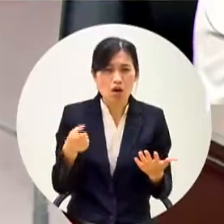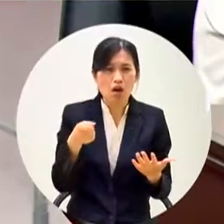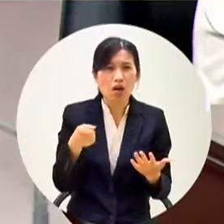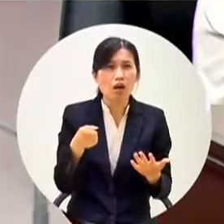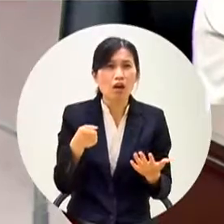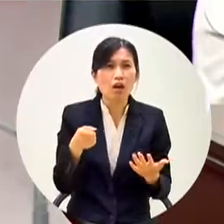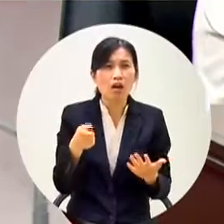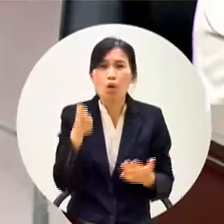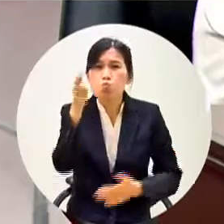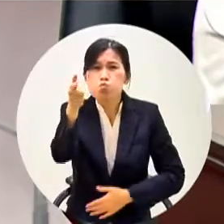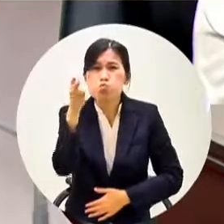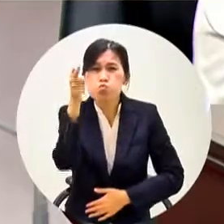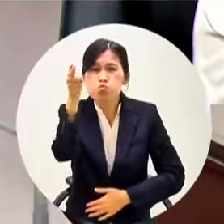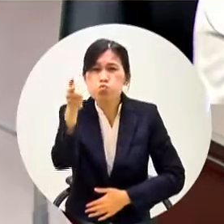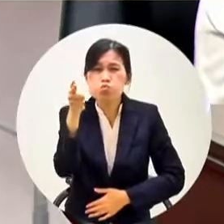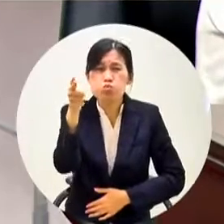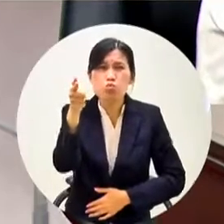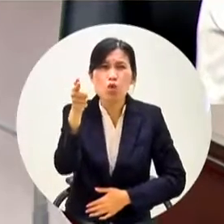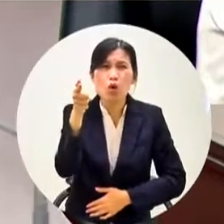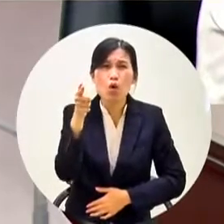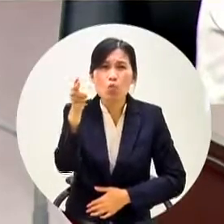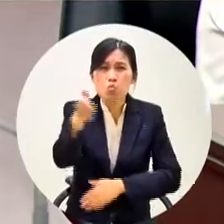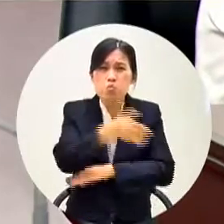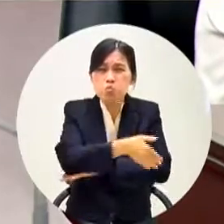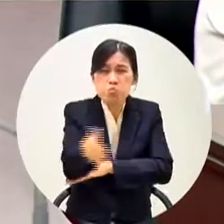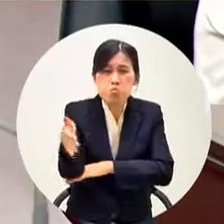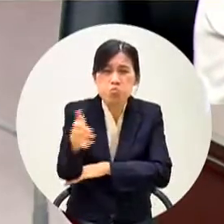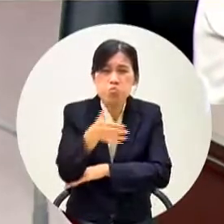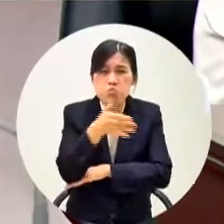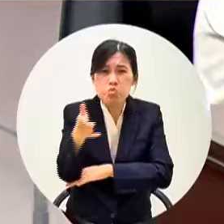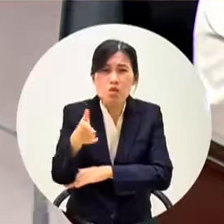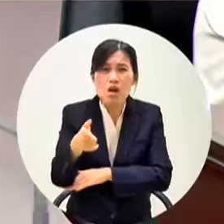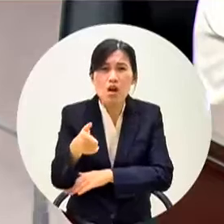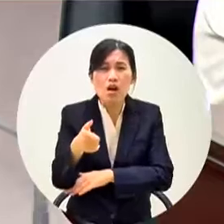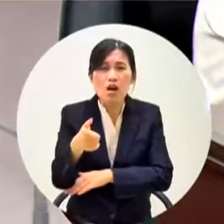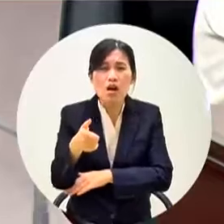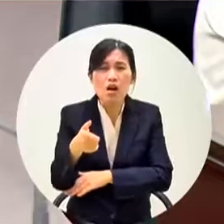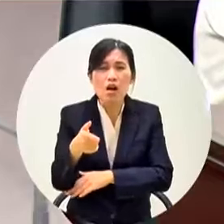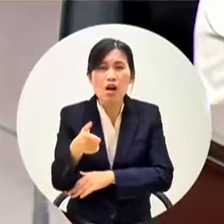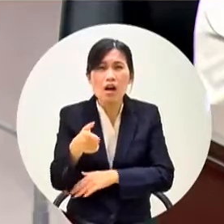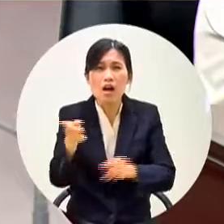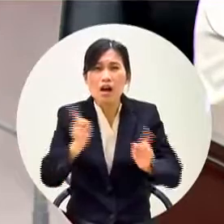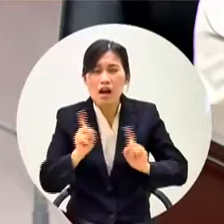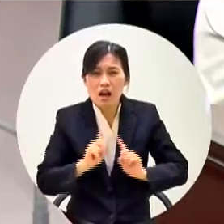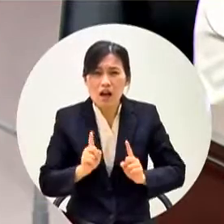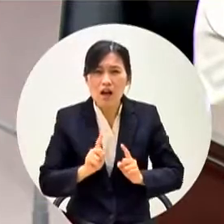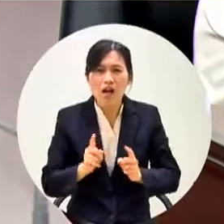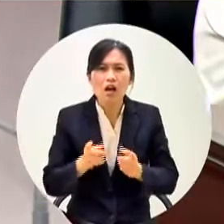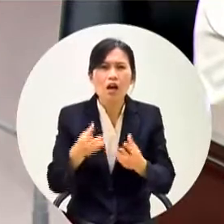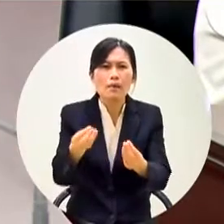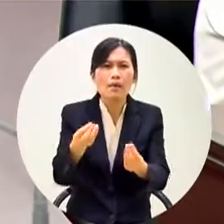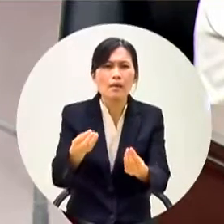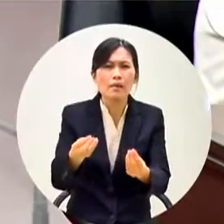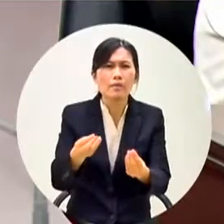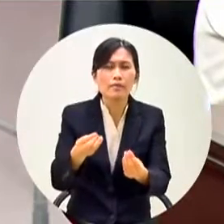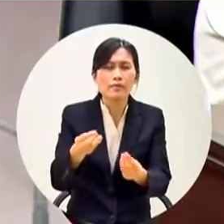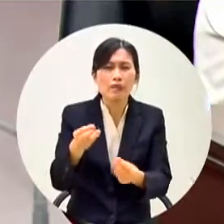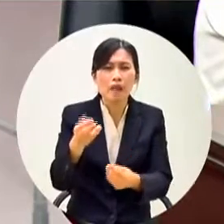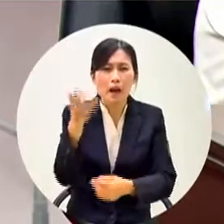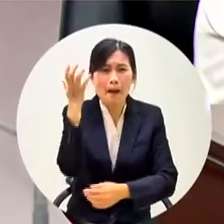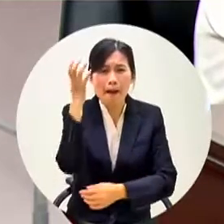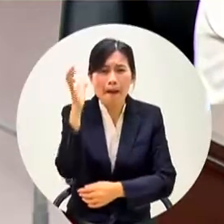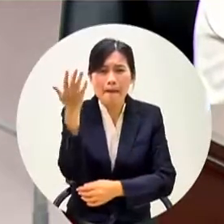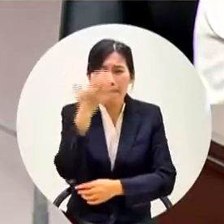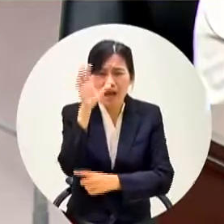你說偏鄉喔你用的偏鄉喔就是偏鄉大家很感動嗎我告訴你我們高雄市不是只有美濃偏鄉很多都偏